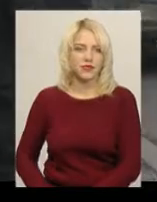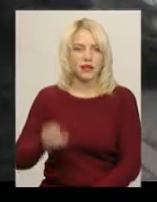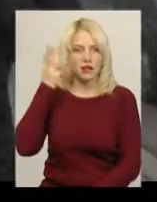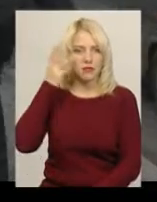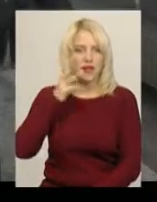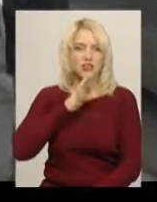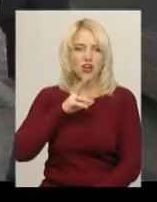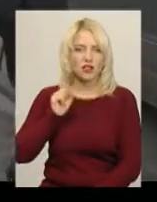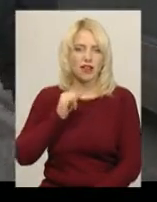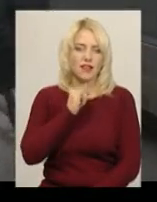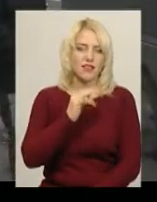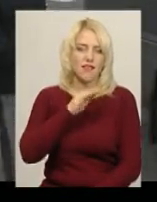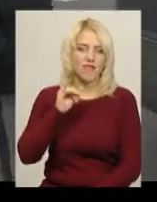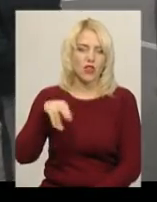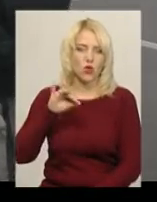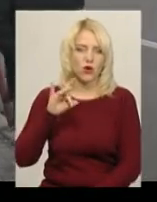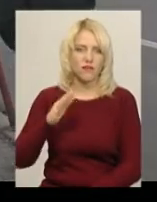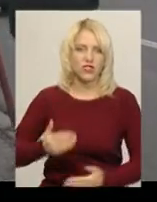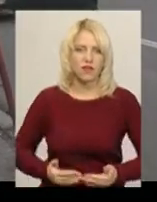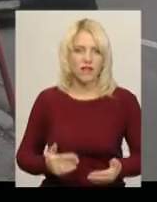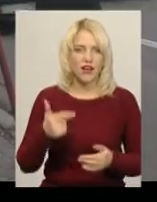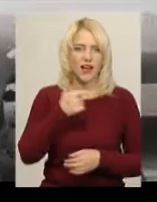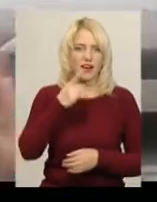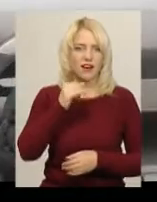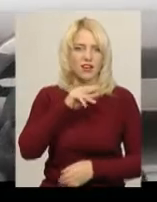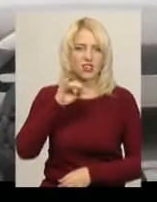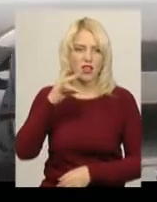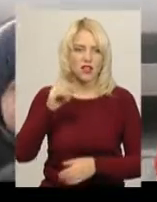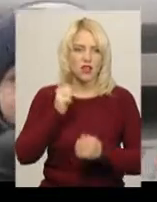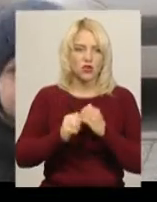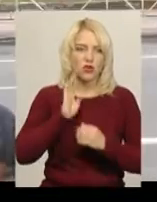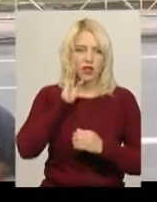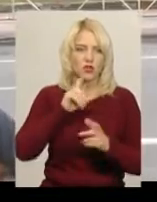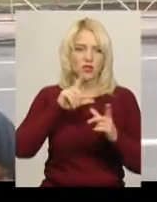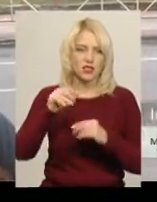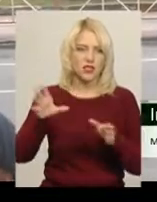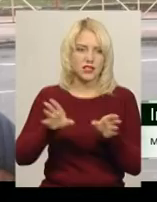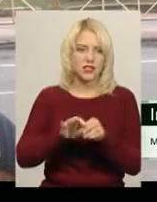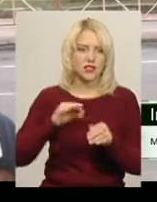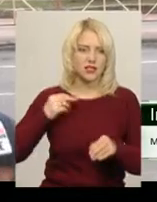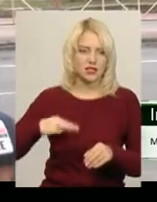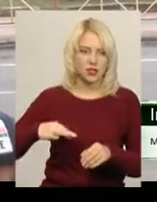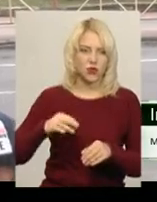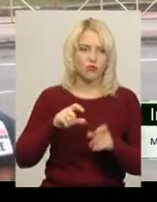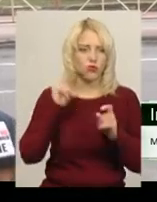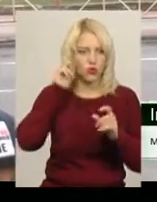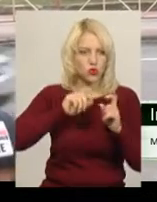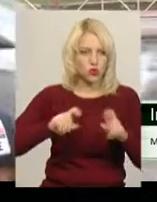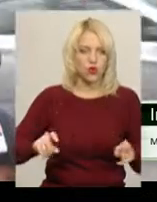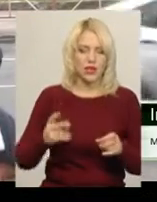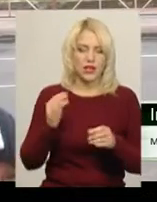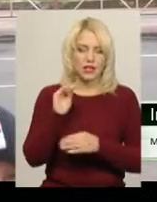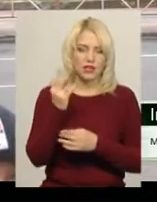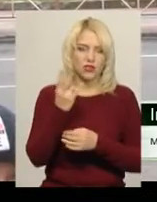Хмельничанка Інна Федорів мешкає у районі Гречан. Щоранку із сином їде до школи. «З дитиною потрібно десь